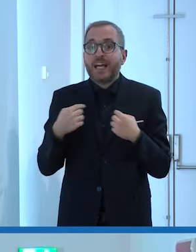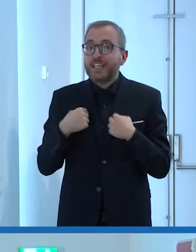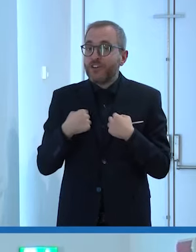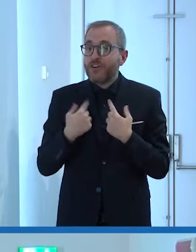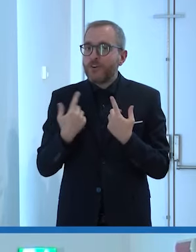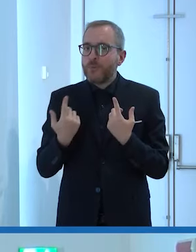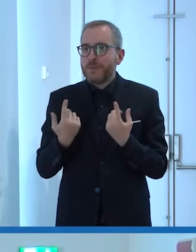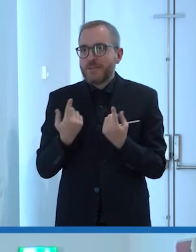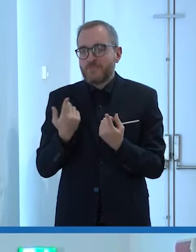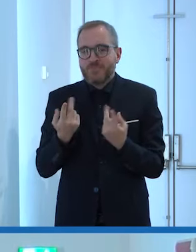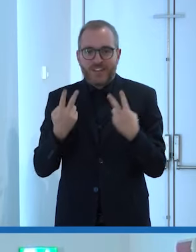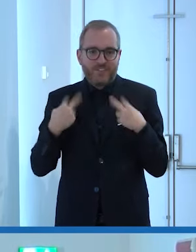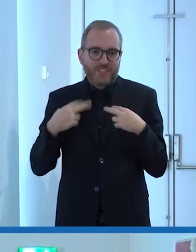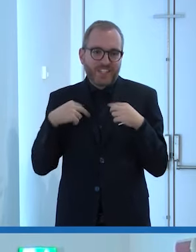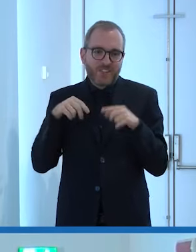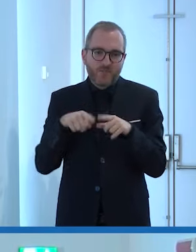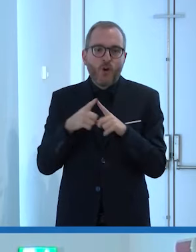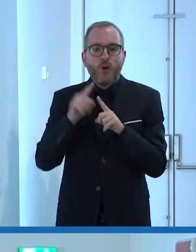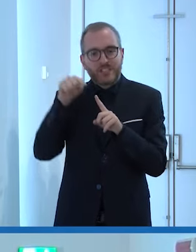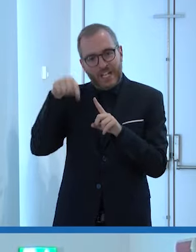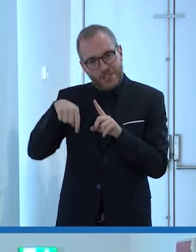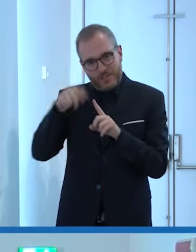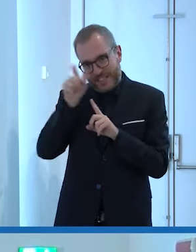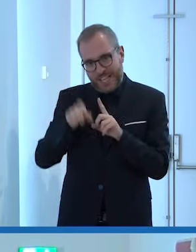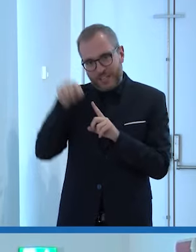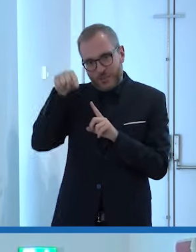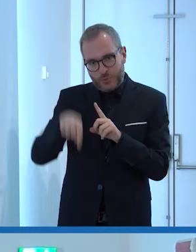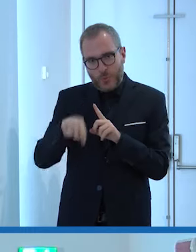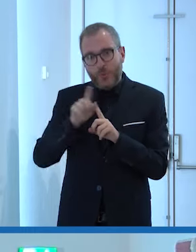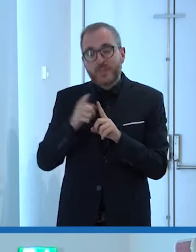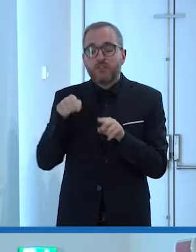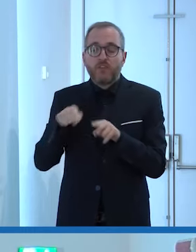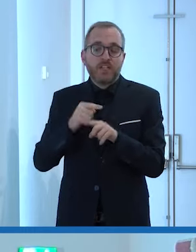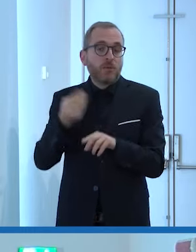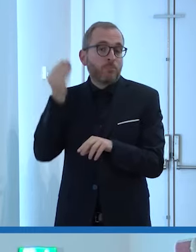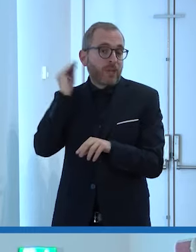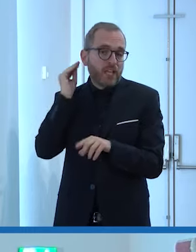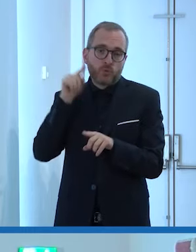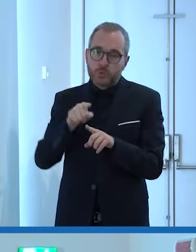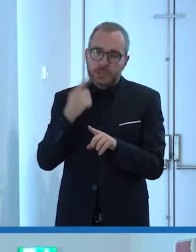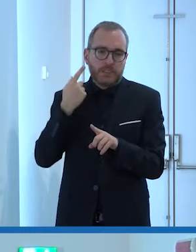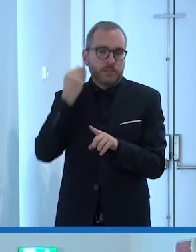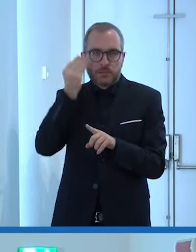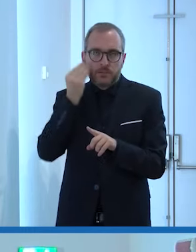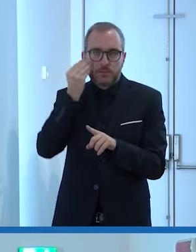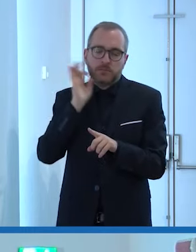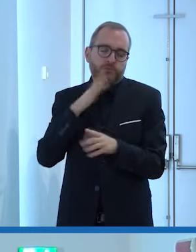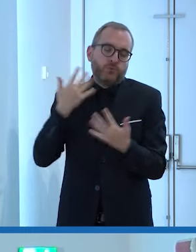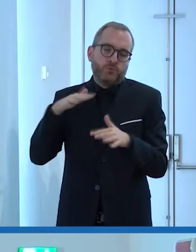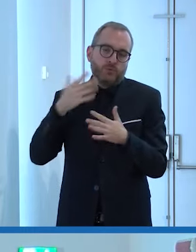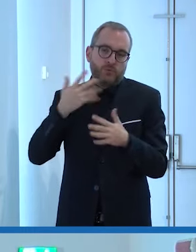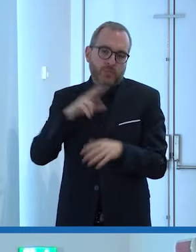molto piccolo del meridione in cui pregiudizi e stereotipi fanno da padrone fin da